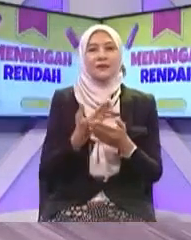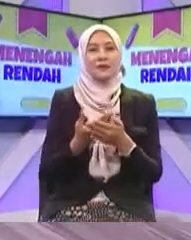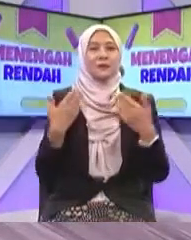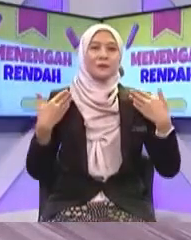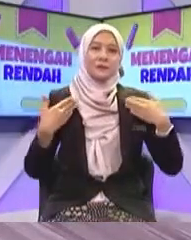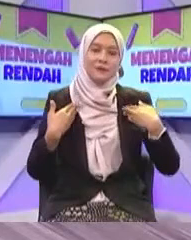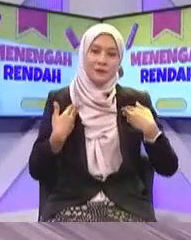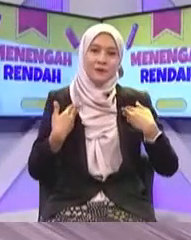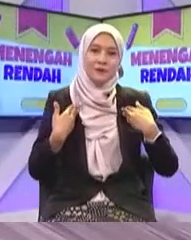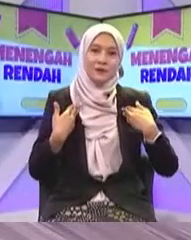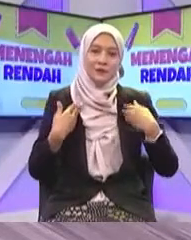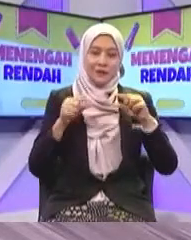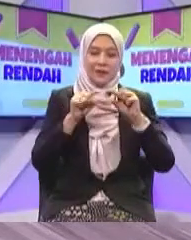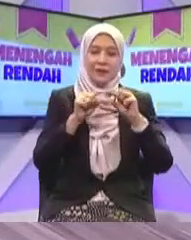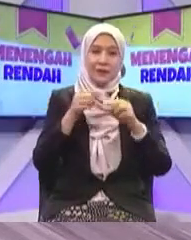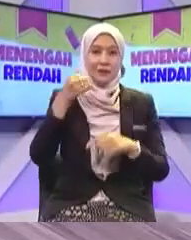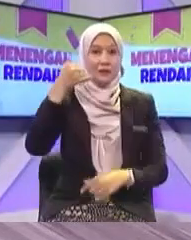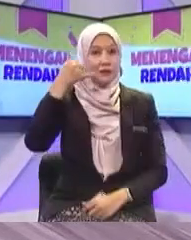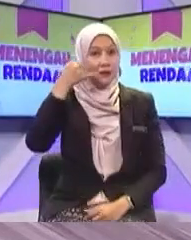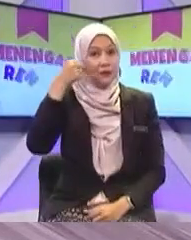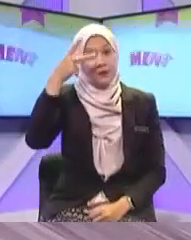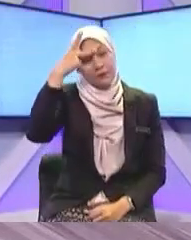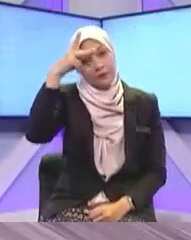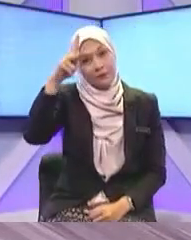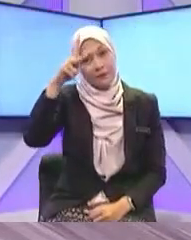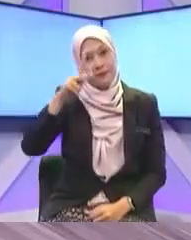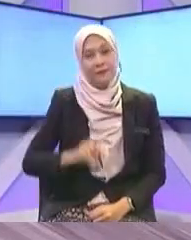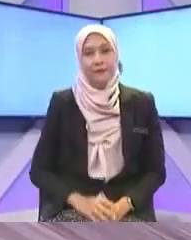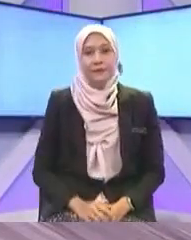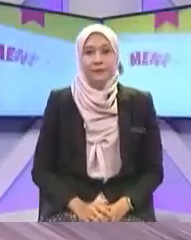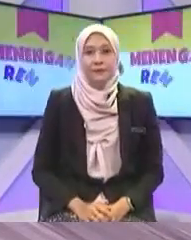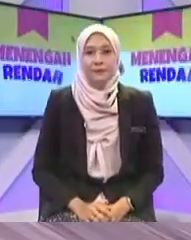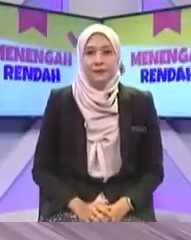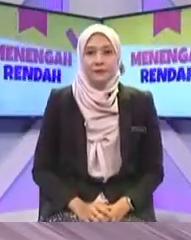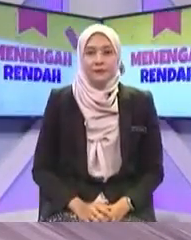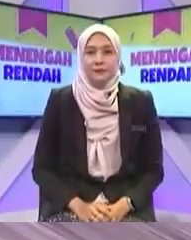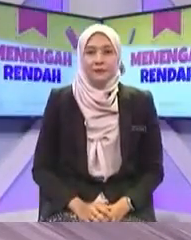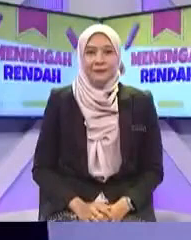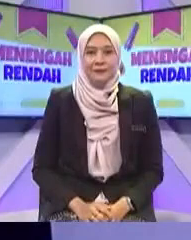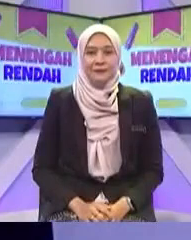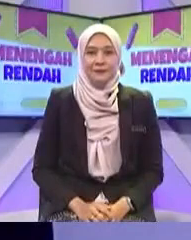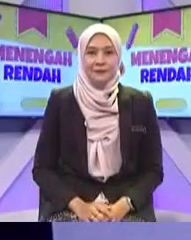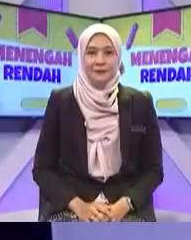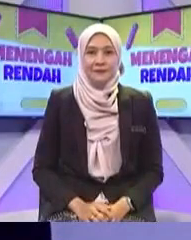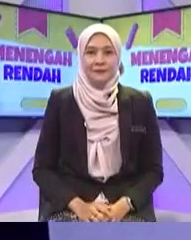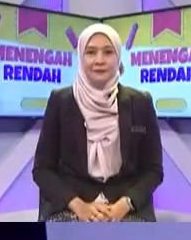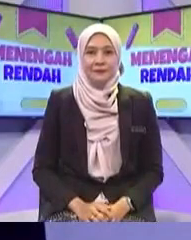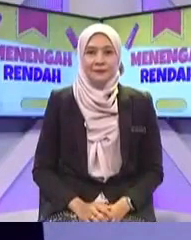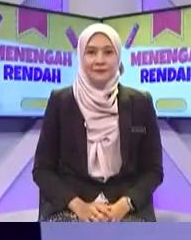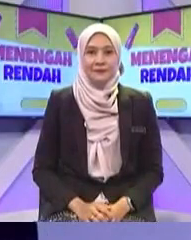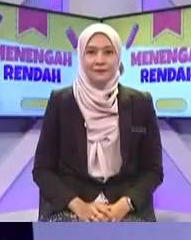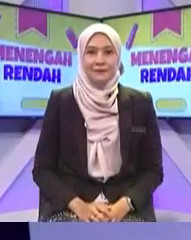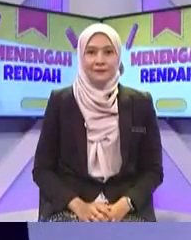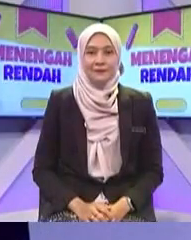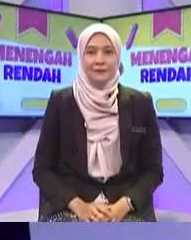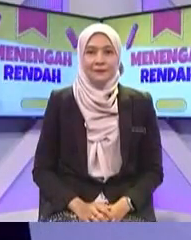berada Bersama kita Dalam studio pada hari ini Ada telefon bimbit Telefon pintar Bukan telefon bimbit Telefon pintar Boleh